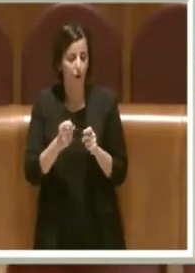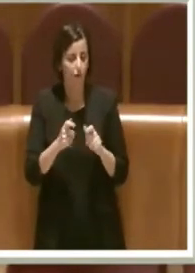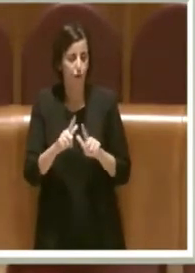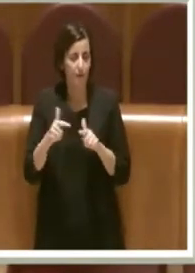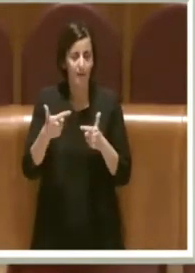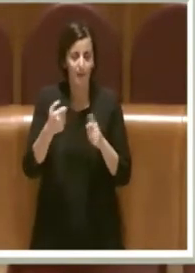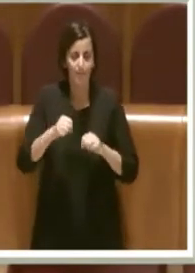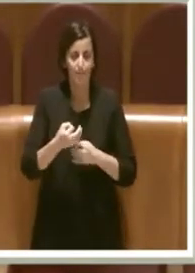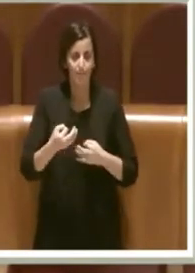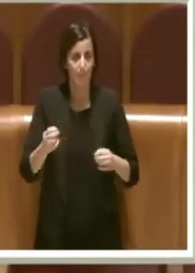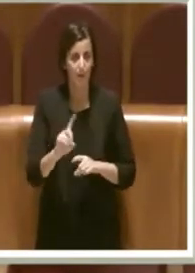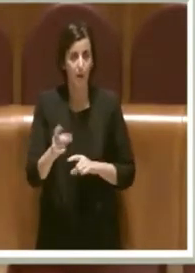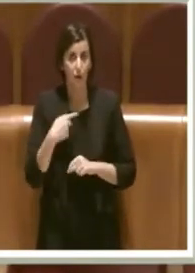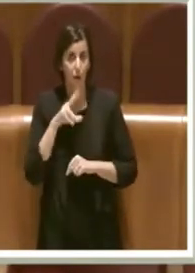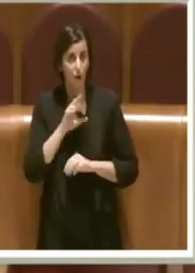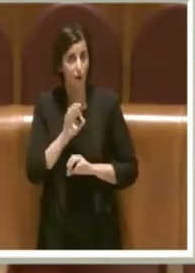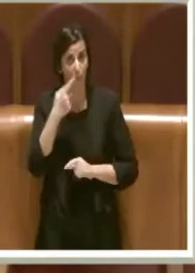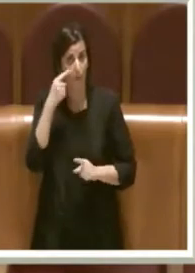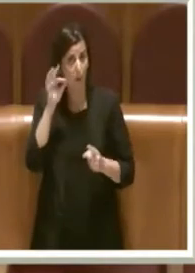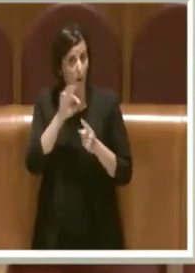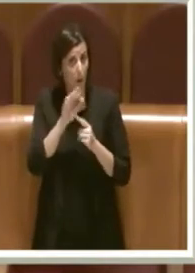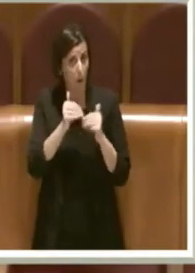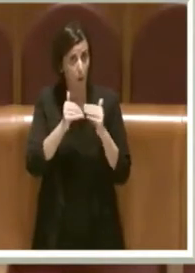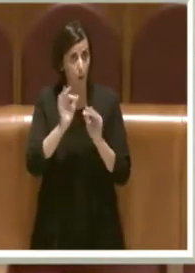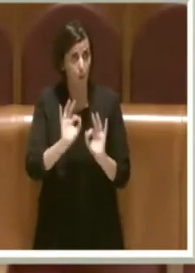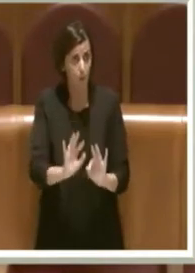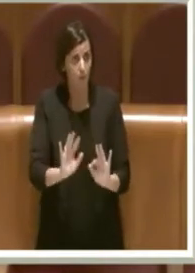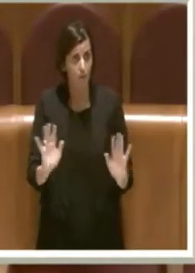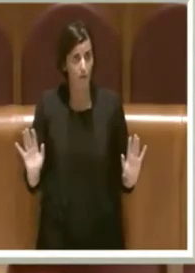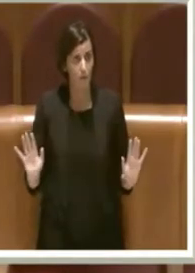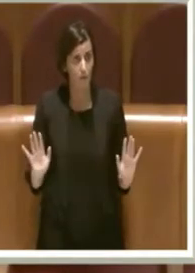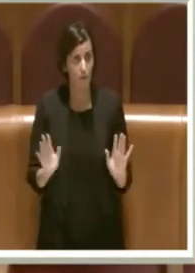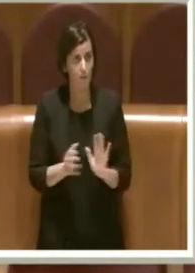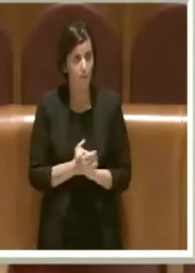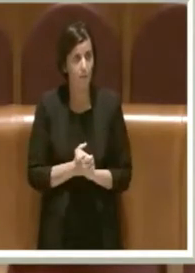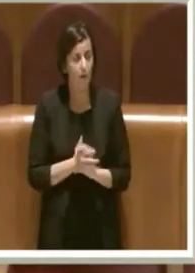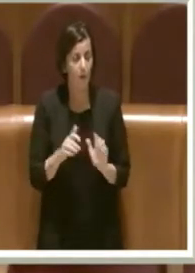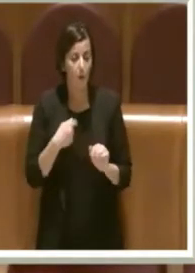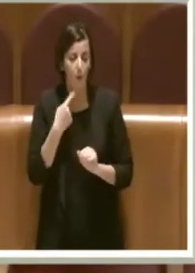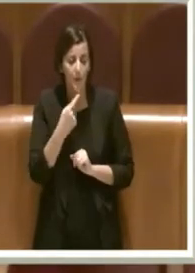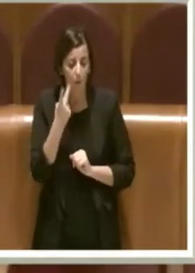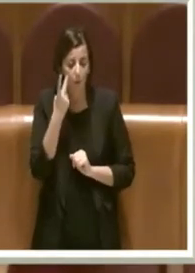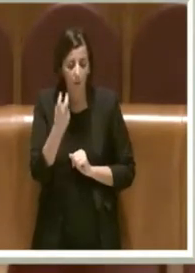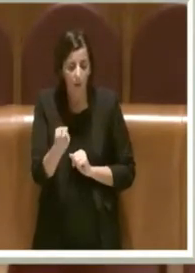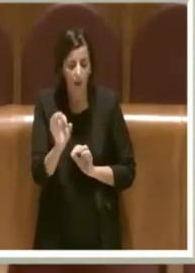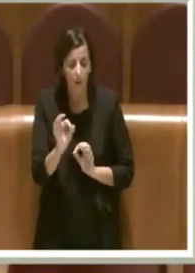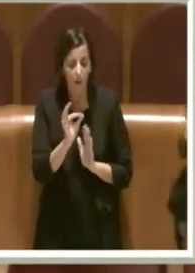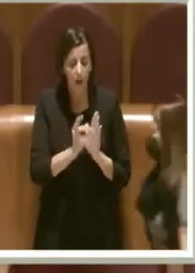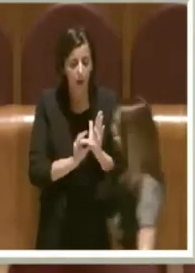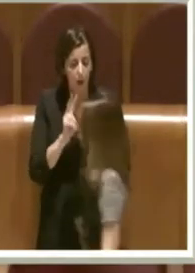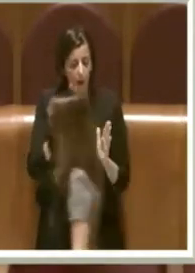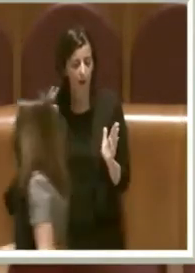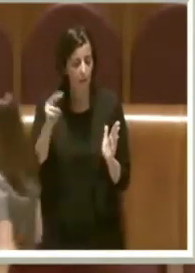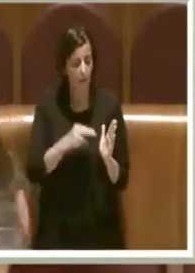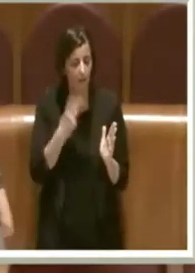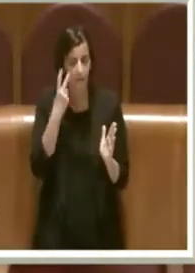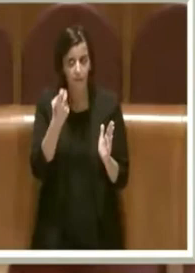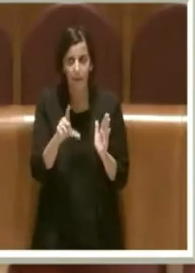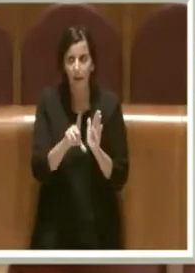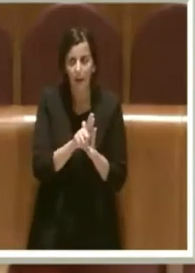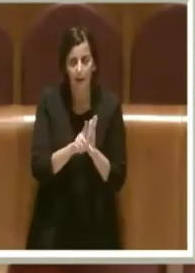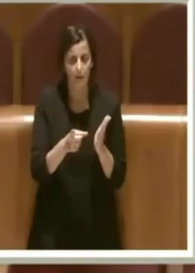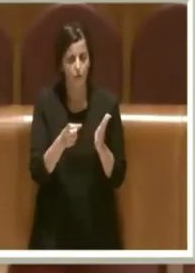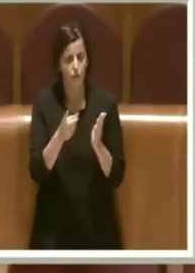Non lo lasci dire, lo dico in modo costruttivo e lo dico guardando ai regolamenti e a quello che la legge, regolamento